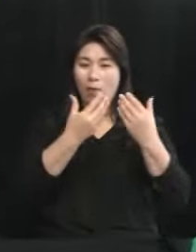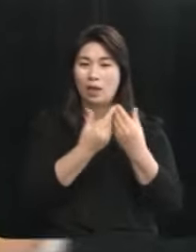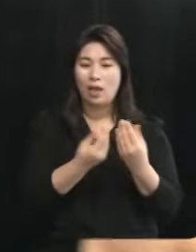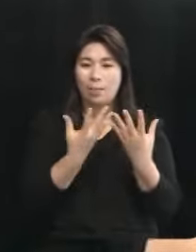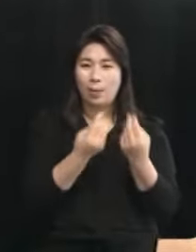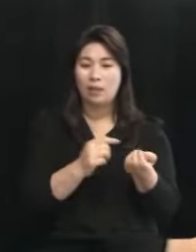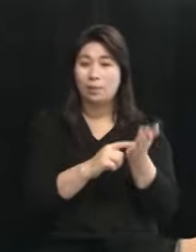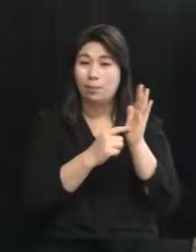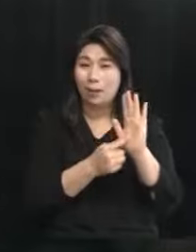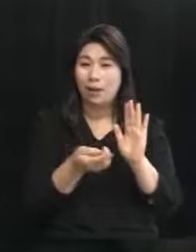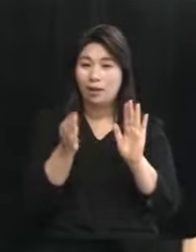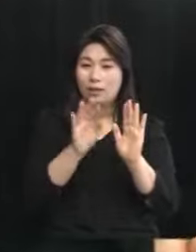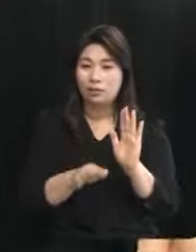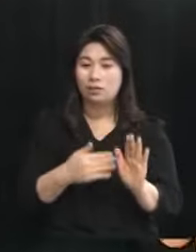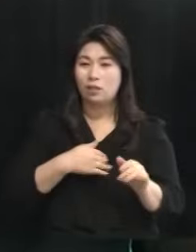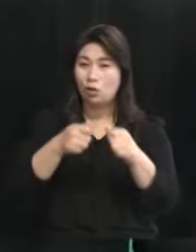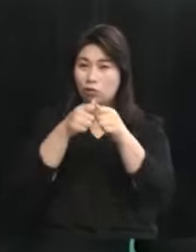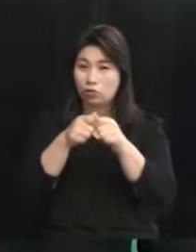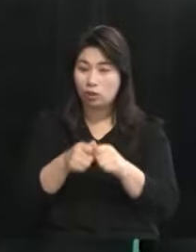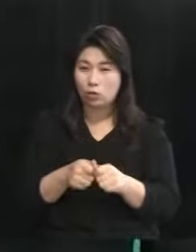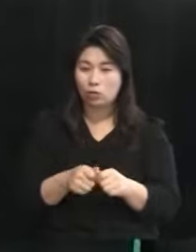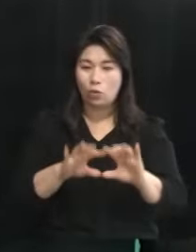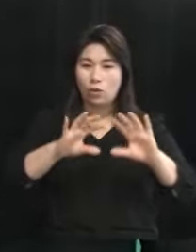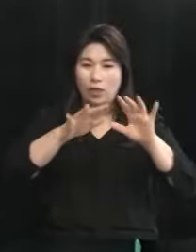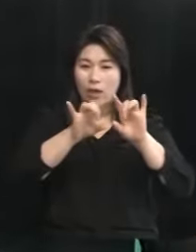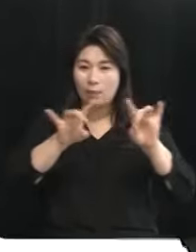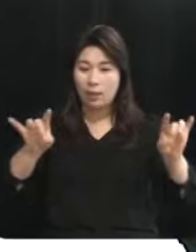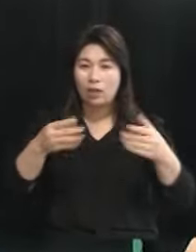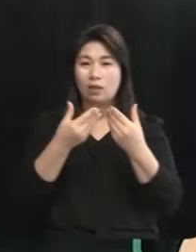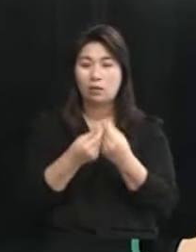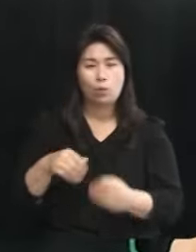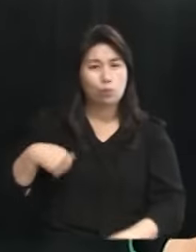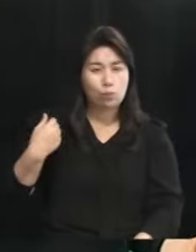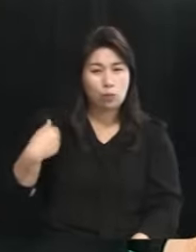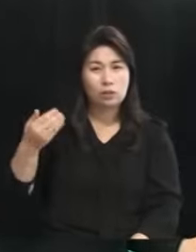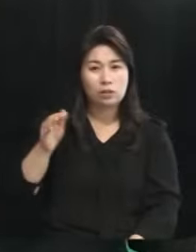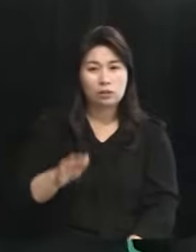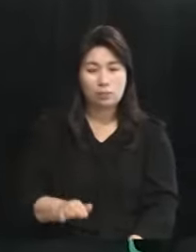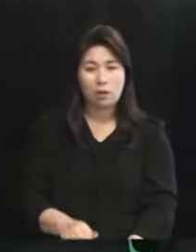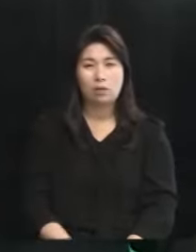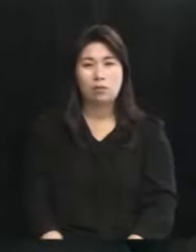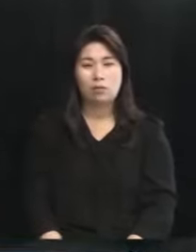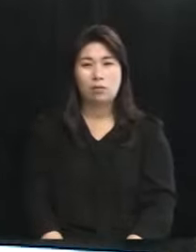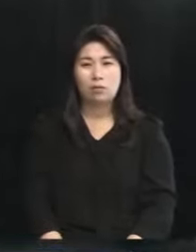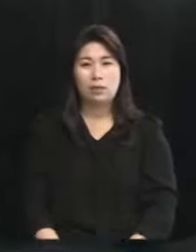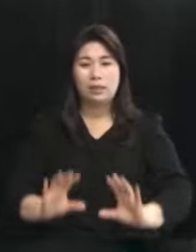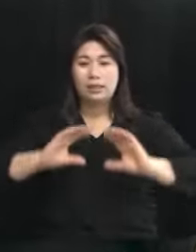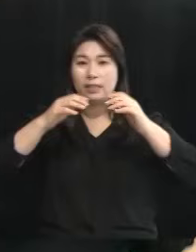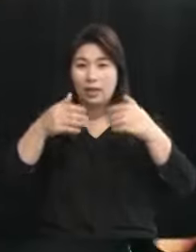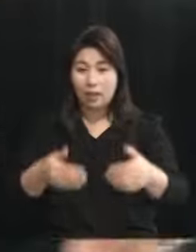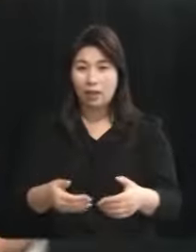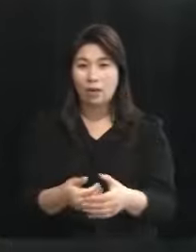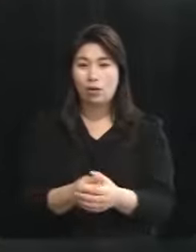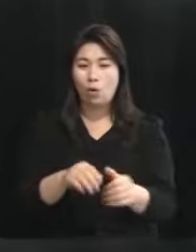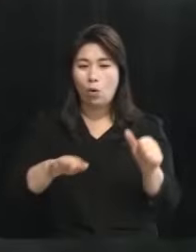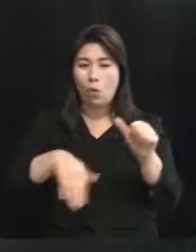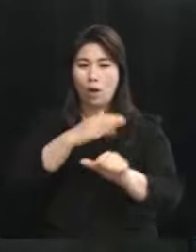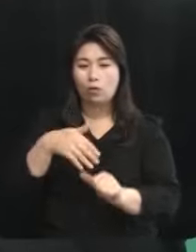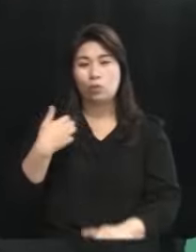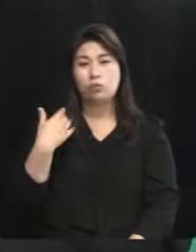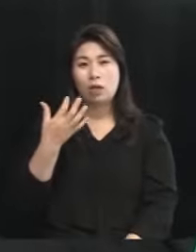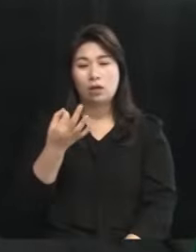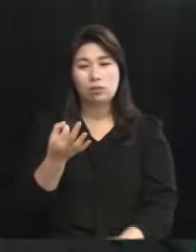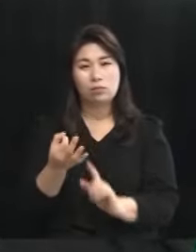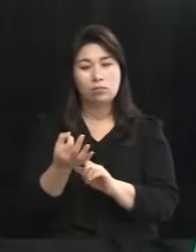말씀하셨는데요 제가 구체적으로 나라마다 사례를 잘 몰라서 그런데 통상적으로 세계적으로 환경분담금은